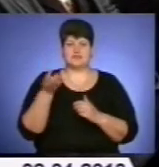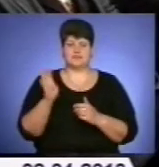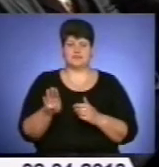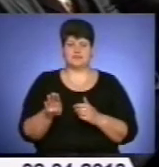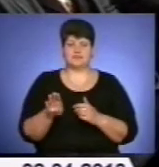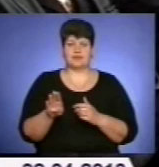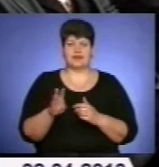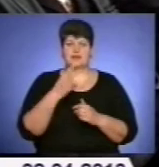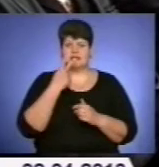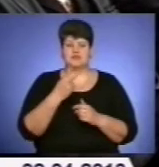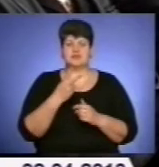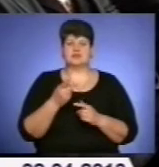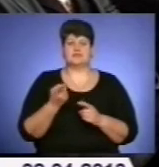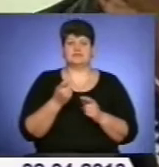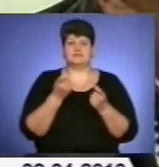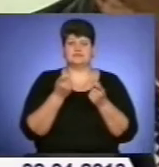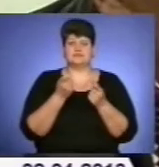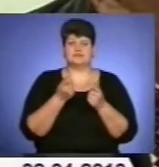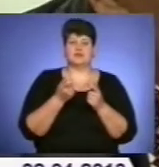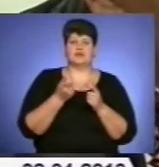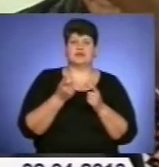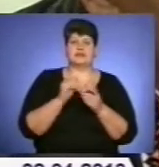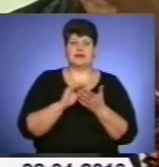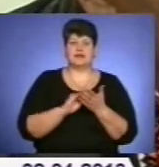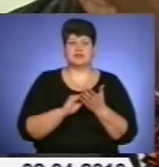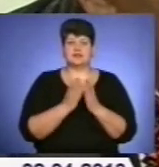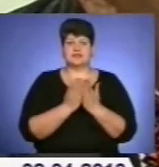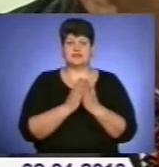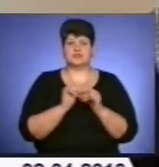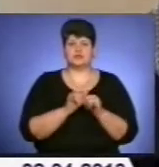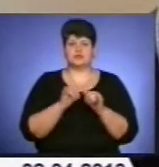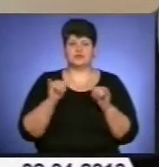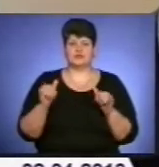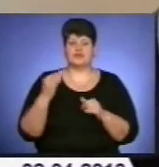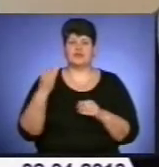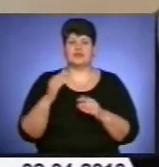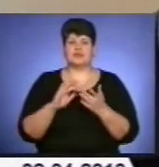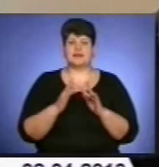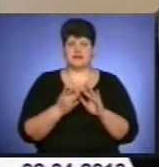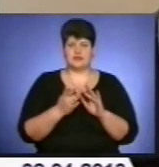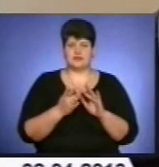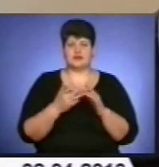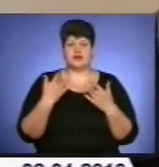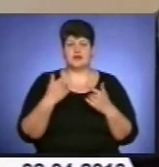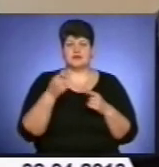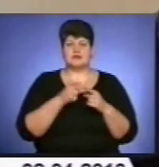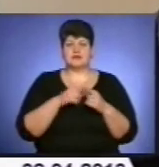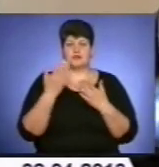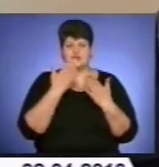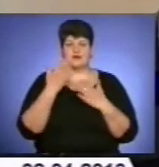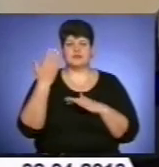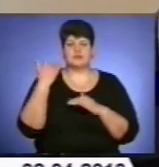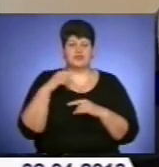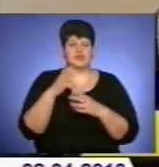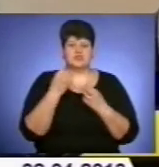Зважаючи на невеликий треш книжки, її розповсюдять в інтернеті. Цю книжку я прочитав вже давно, але її ще не